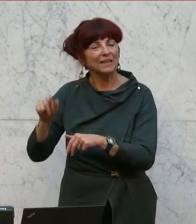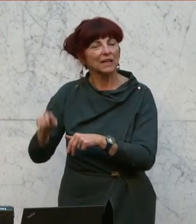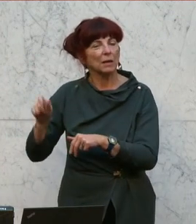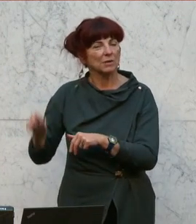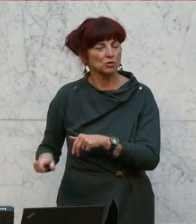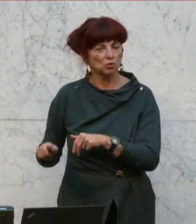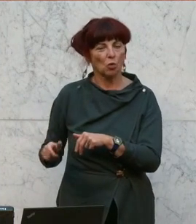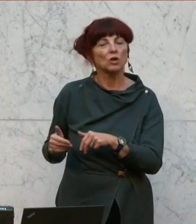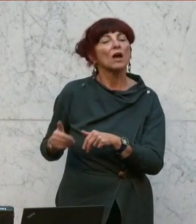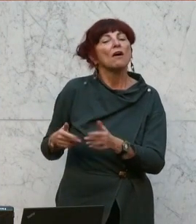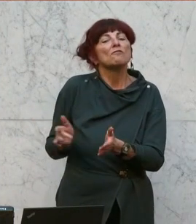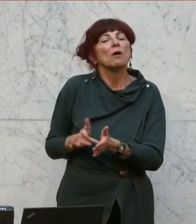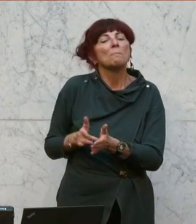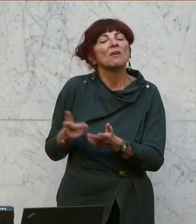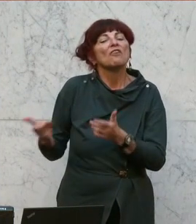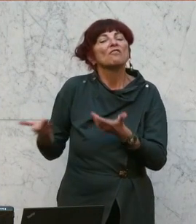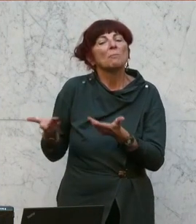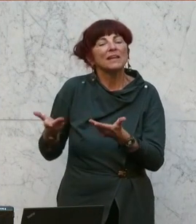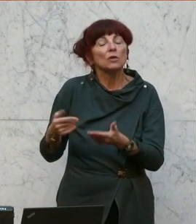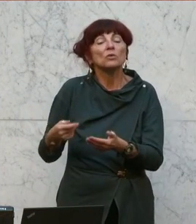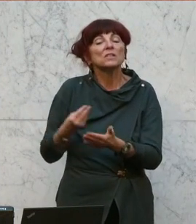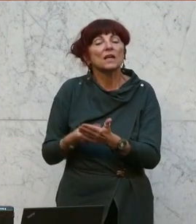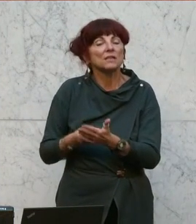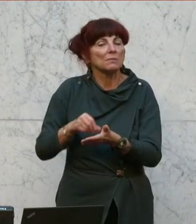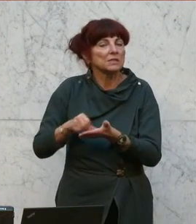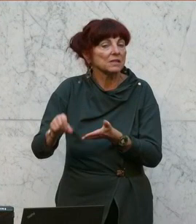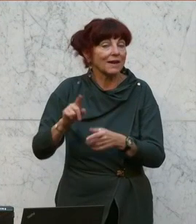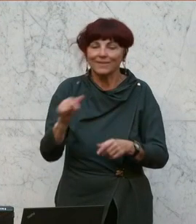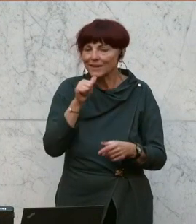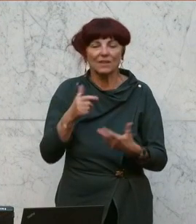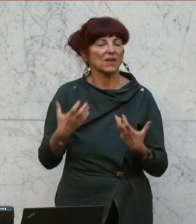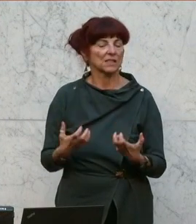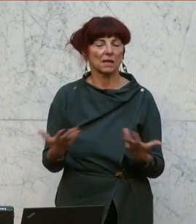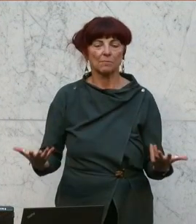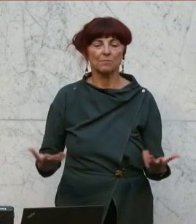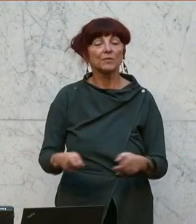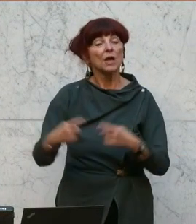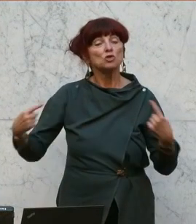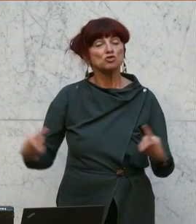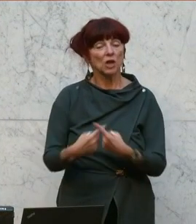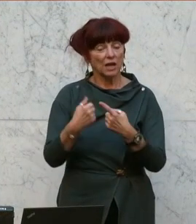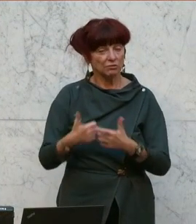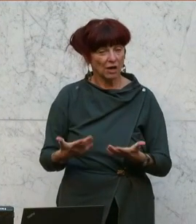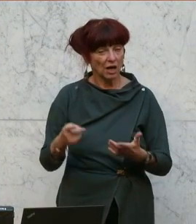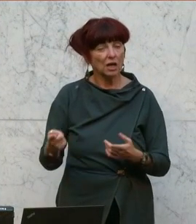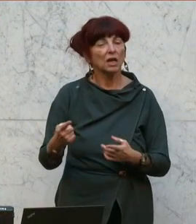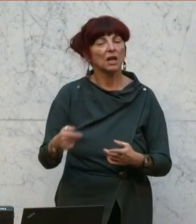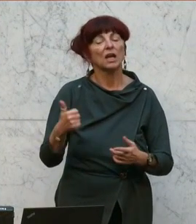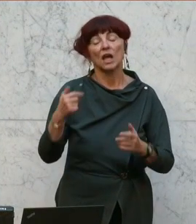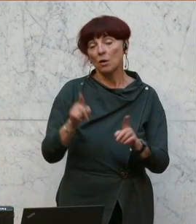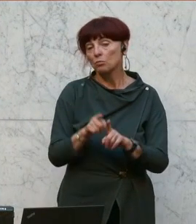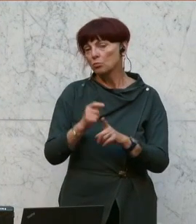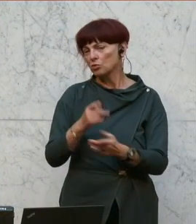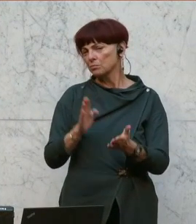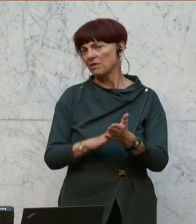geschuldetes Vermittlungsentgelt zu zahlen, ist unwirksam. Im Streitfall obliegt der Nachweis über die Einhaltung des Absatz 1 und 2